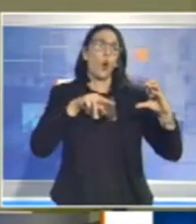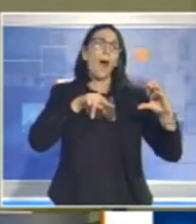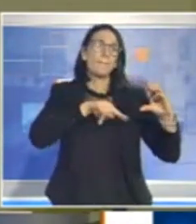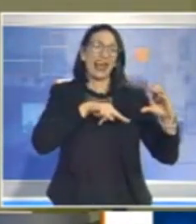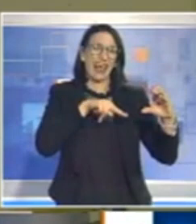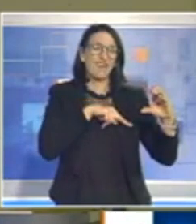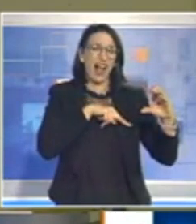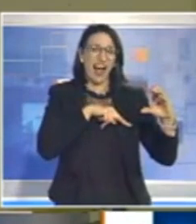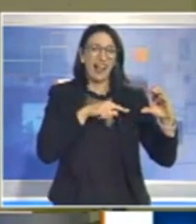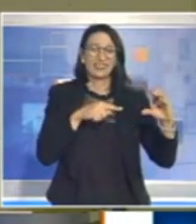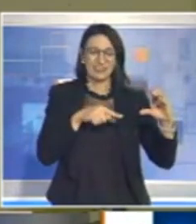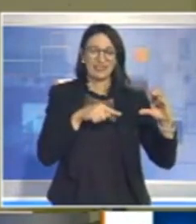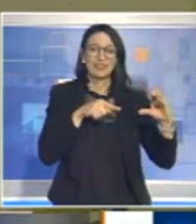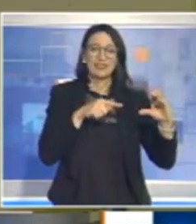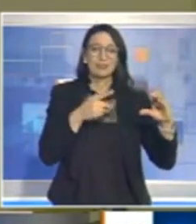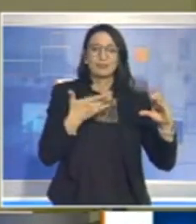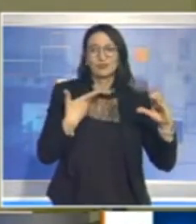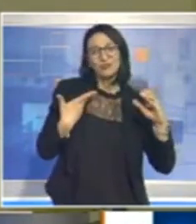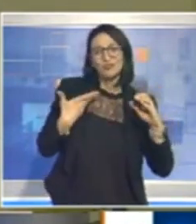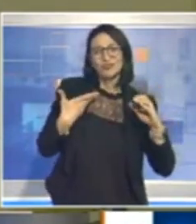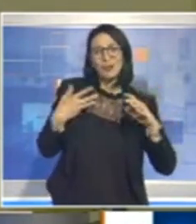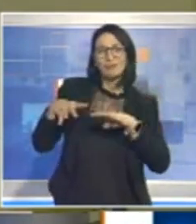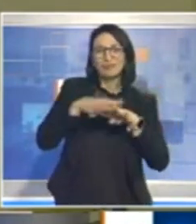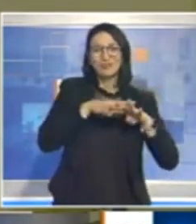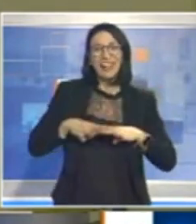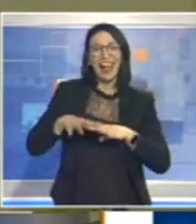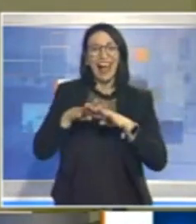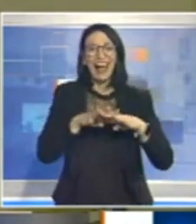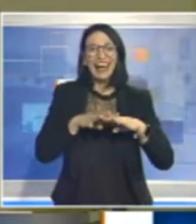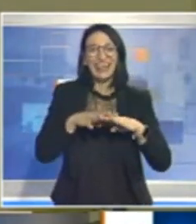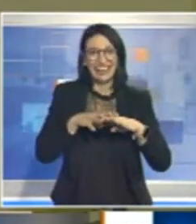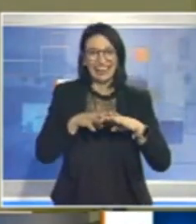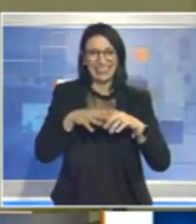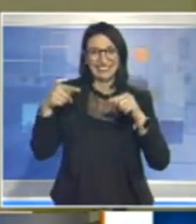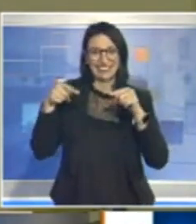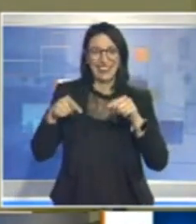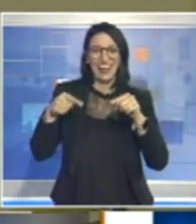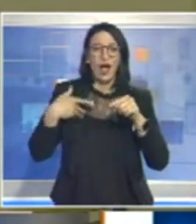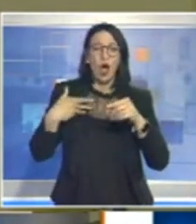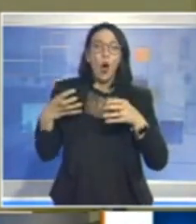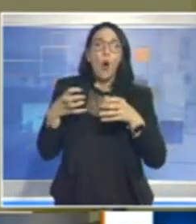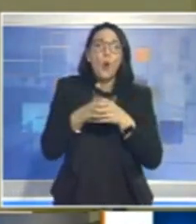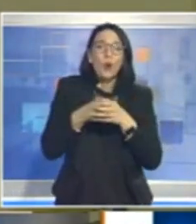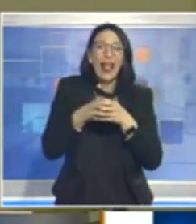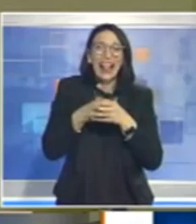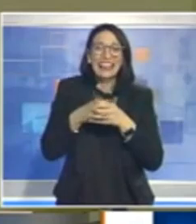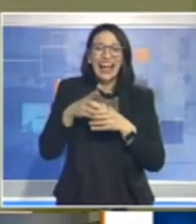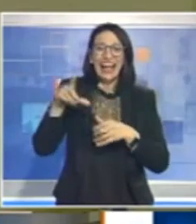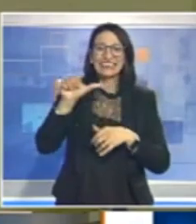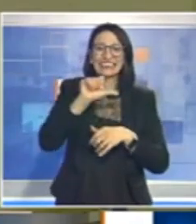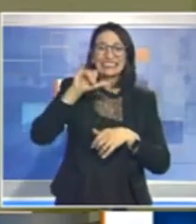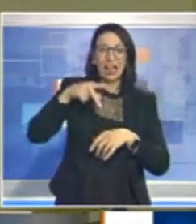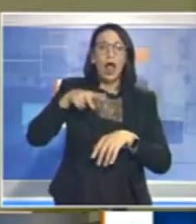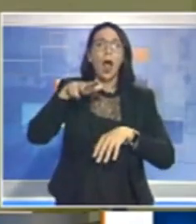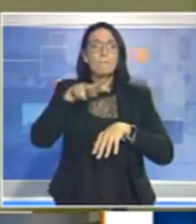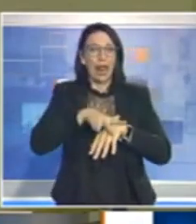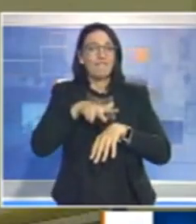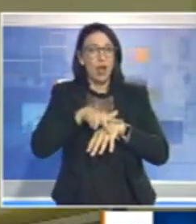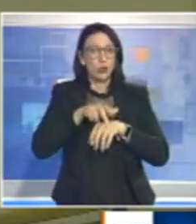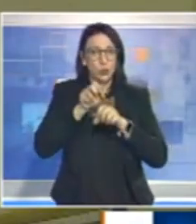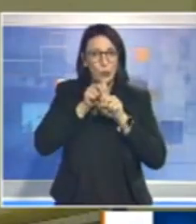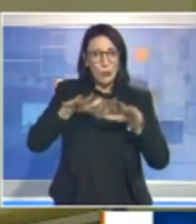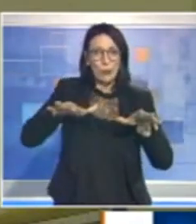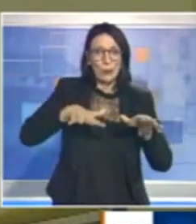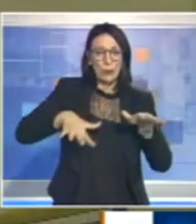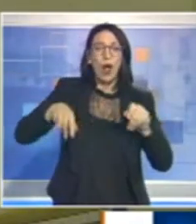attraverso evidentemente un filtro che è quello che è passato sulla nostra unità di crisi in Prefettura. E